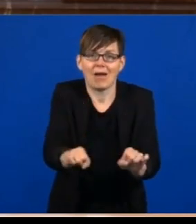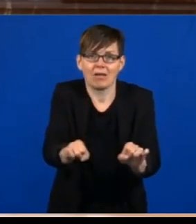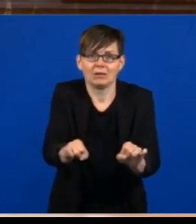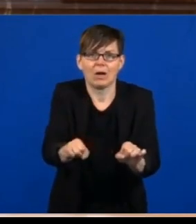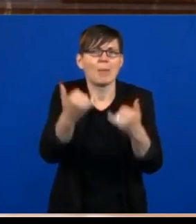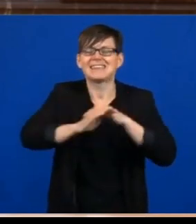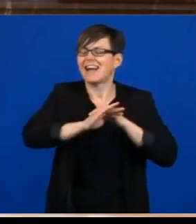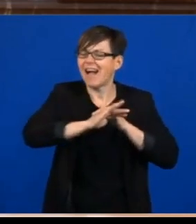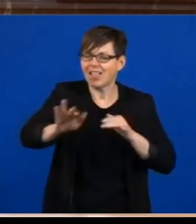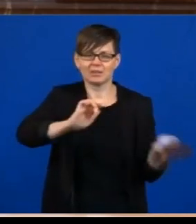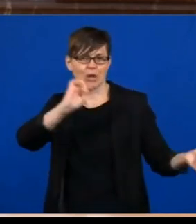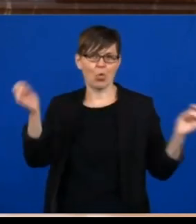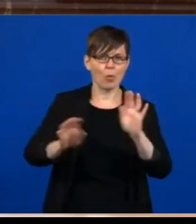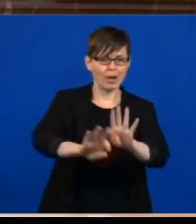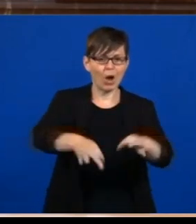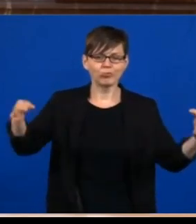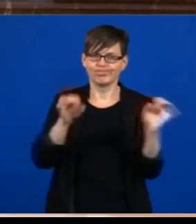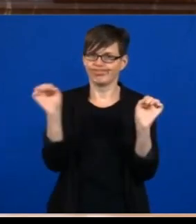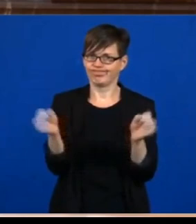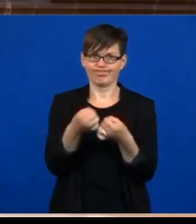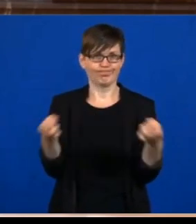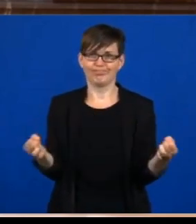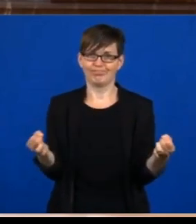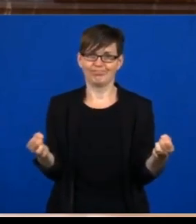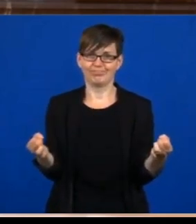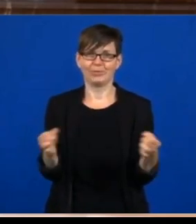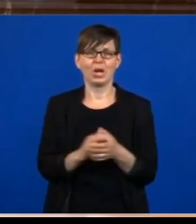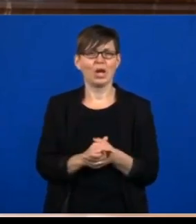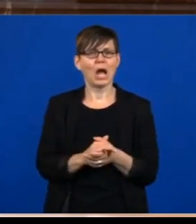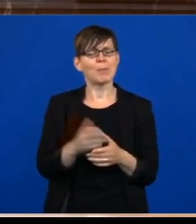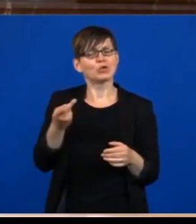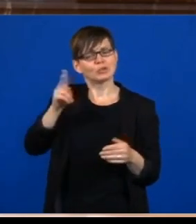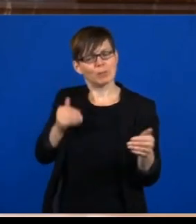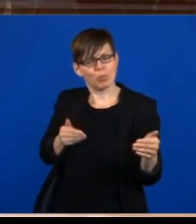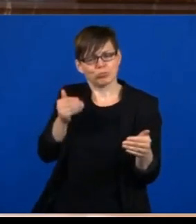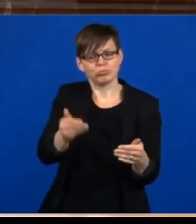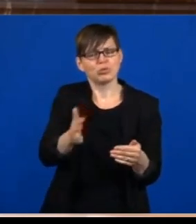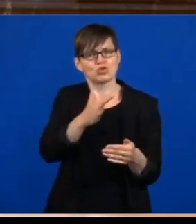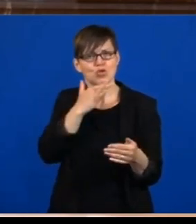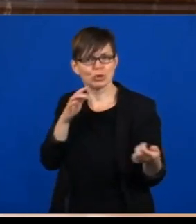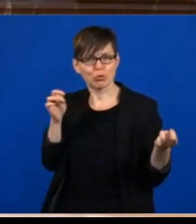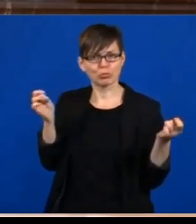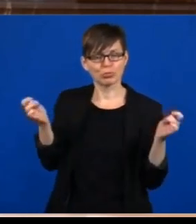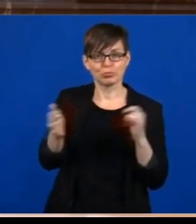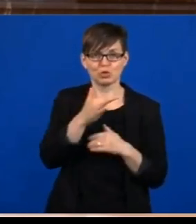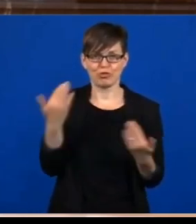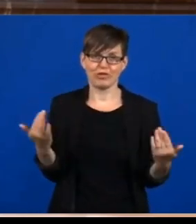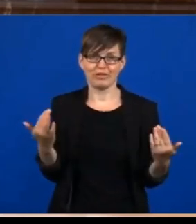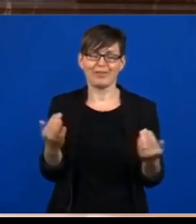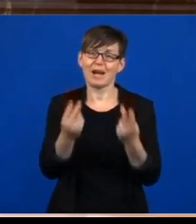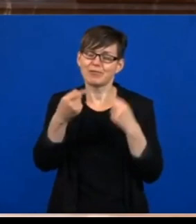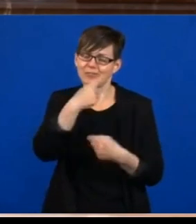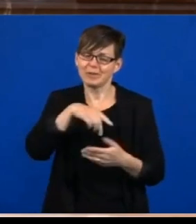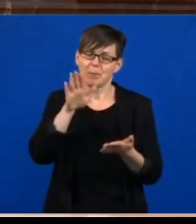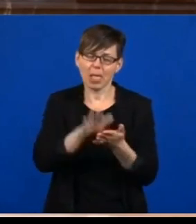ermöglicht worden ist. Aber wir müssen die Disziplin für diese Auflagen wirklich einhalten, damit wir nicht in eine in